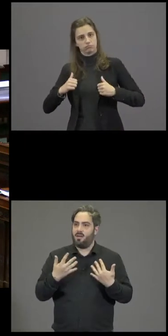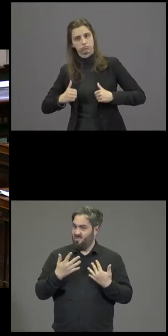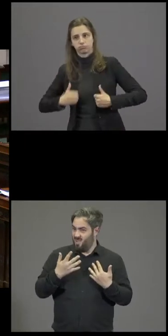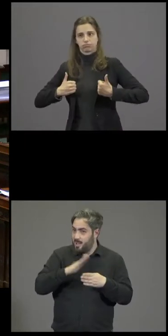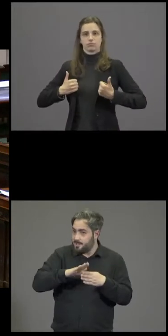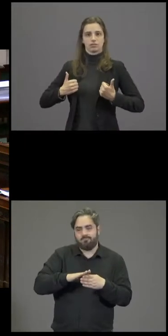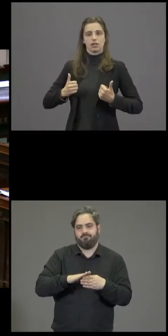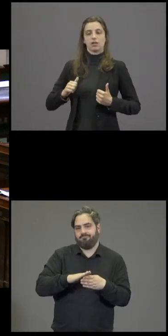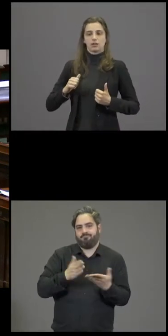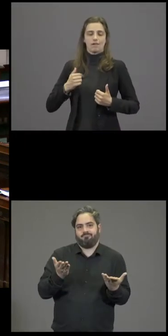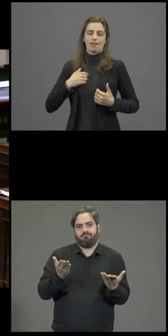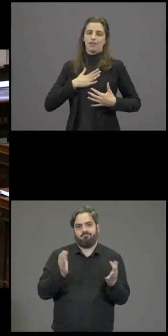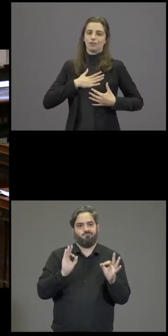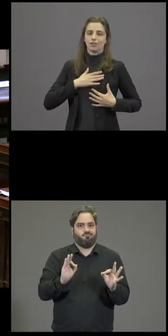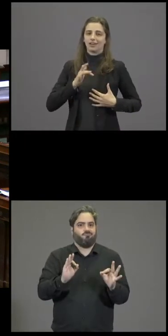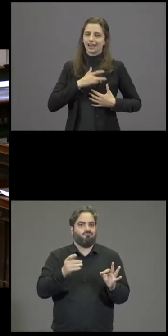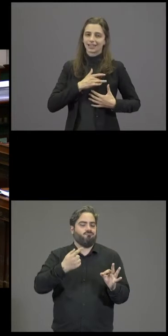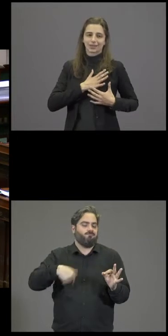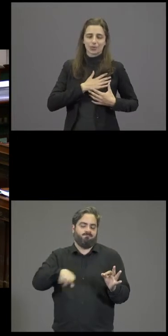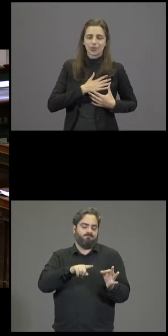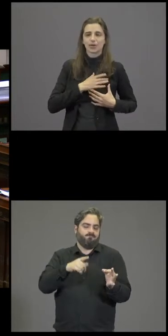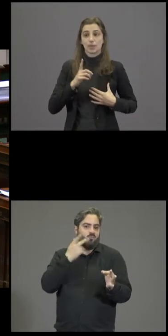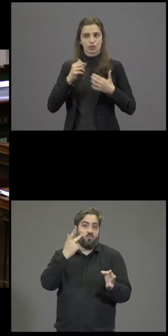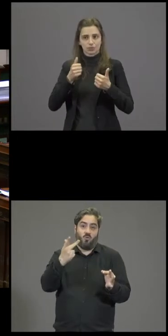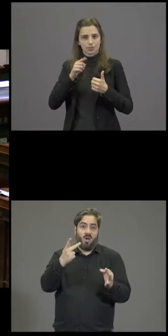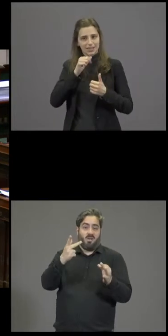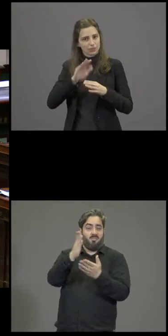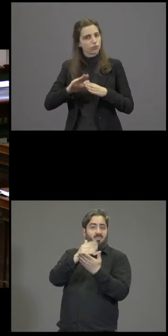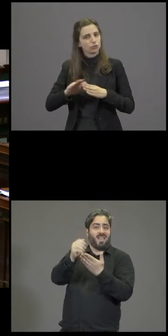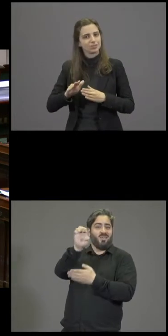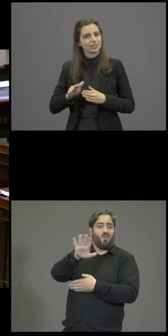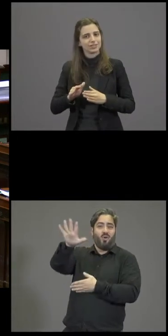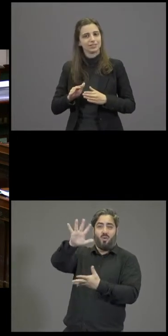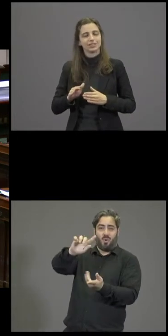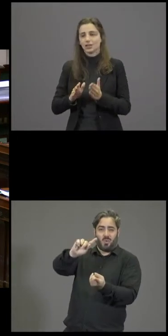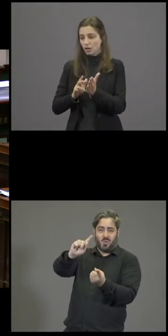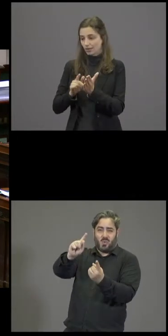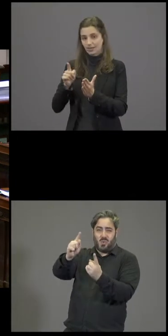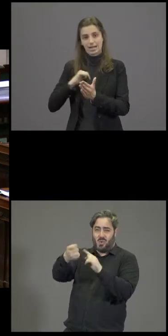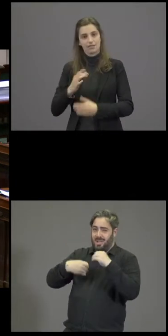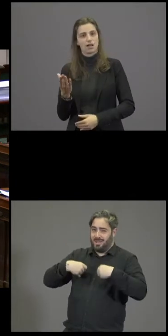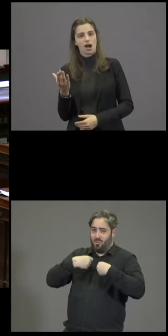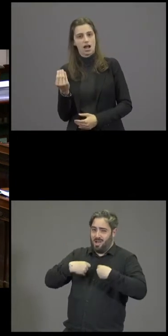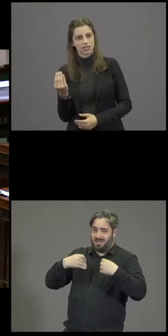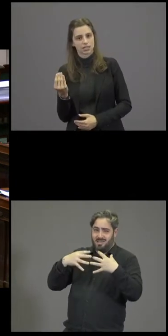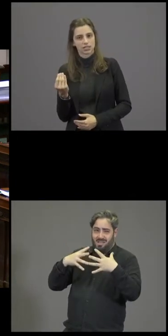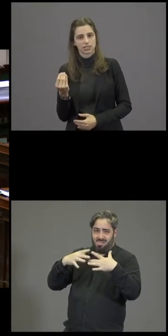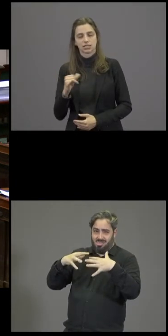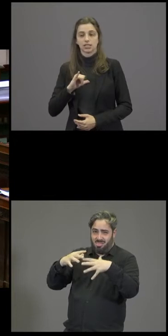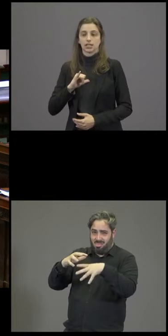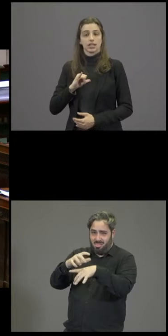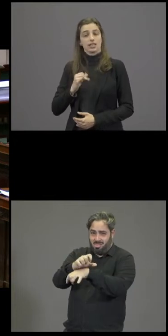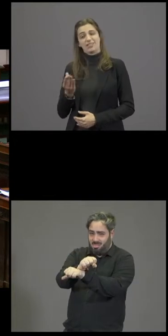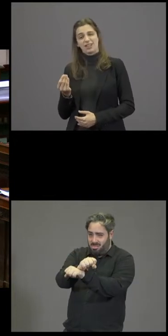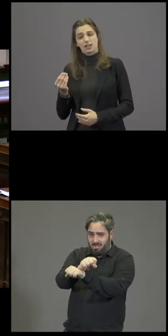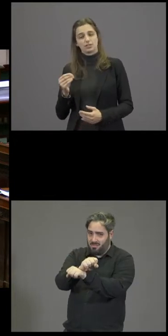l'angoisse, l'angoisse de voir une partie de l'Europe sombrer dans la récession démocratique, sombrer dans l'obscurantisme.